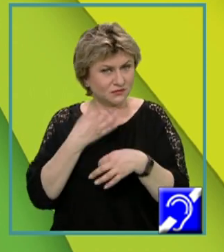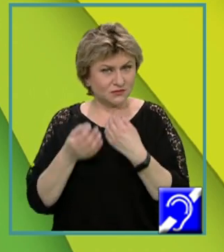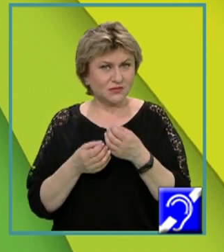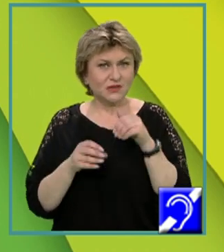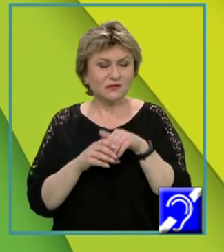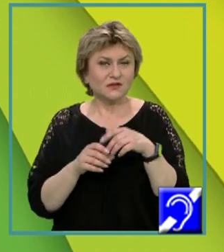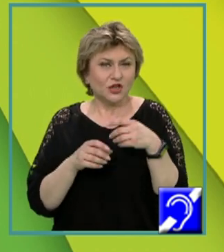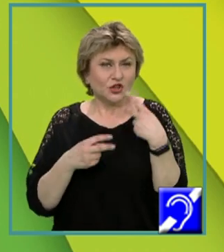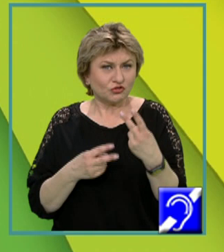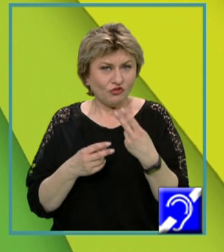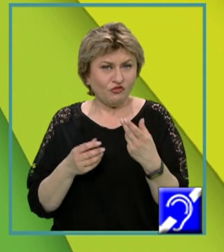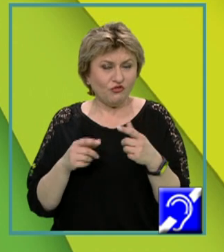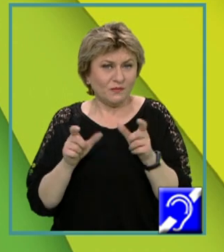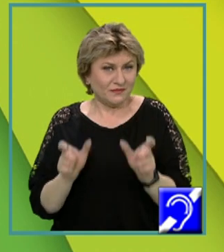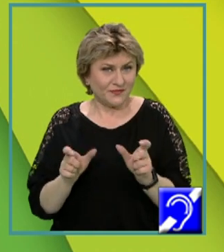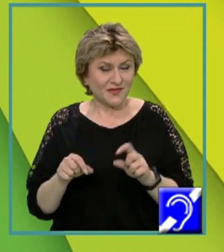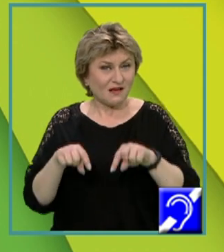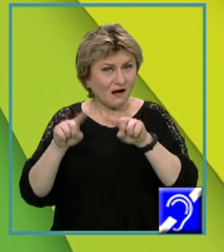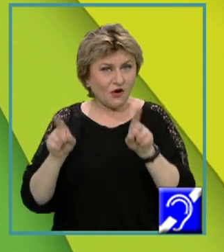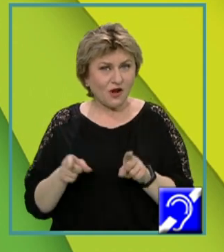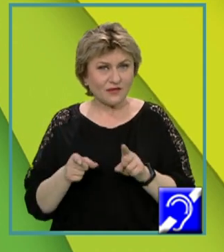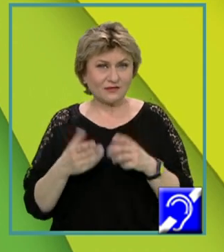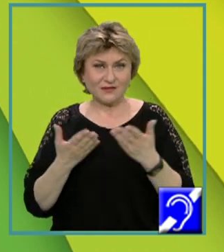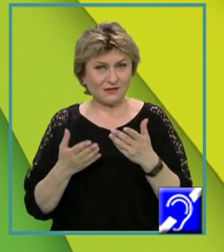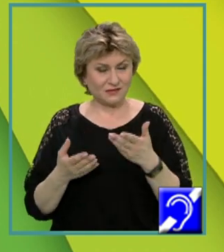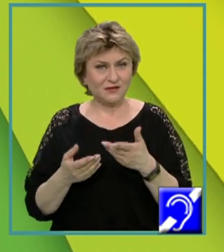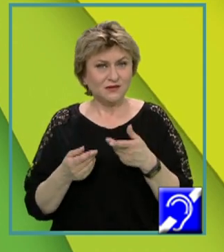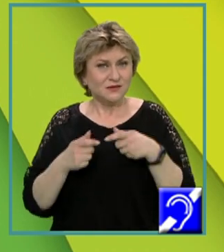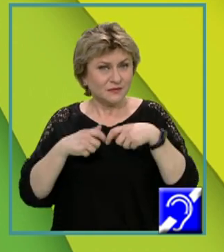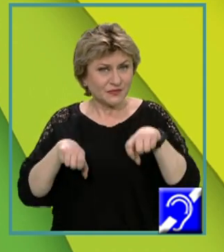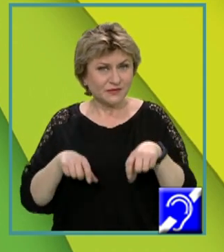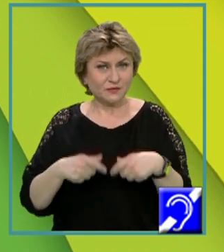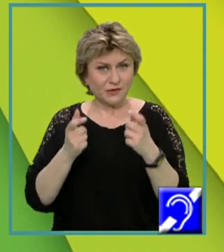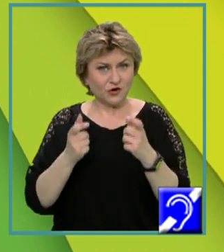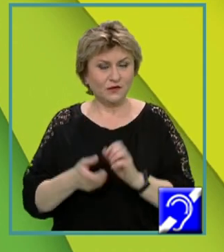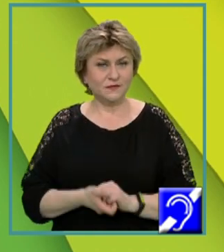între cele două acolade care delimitează blocul.